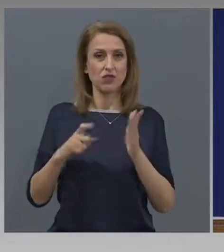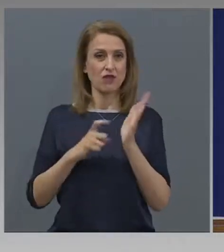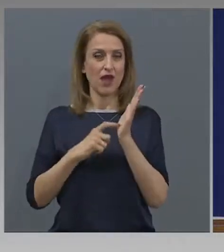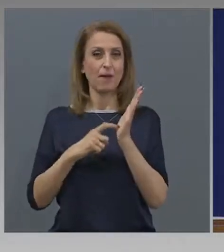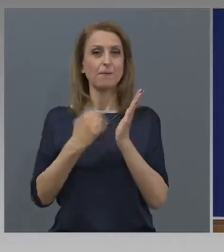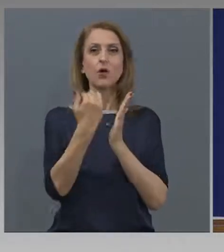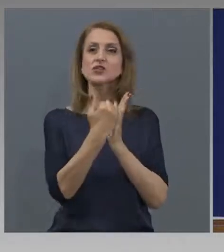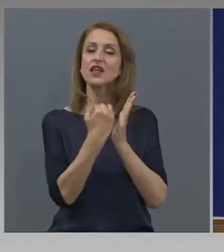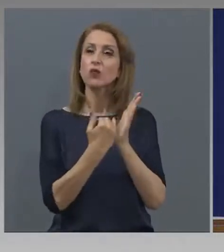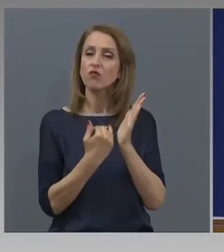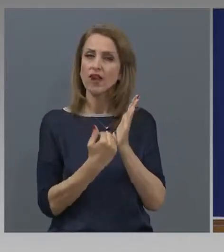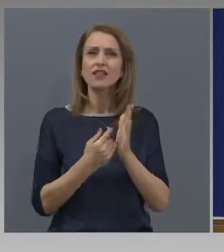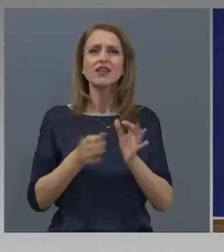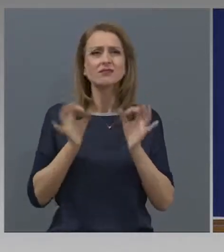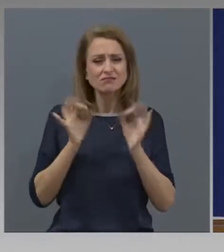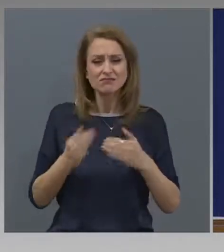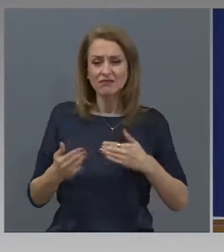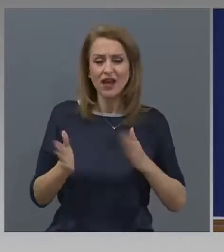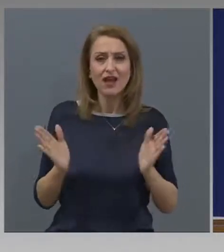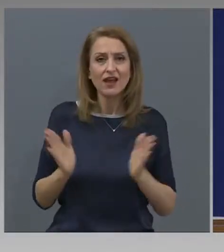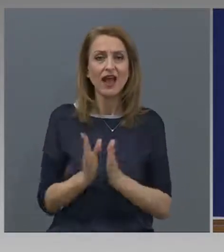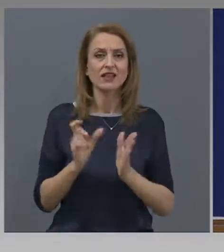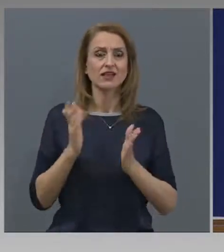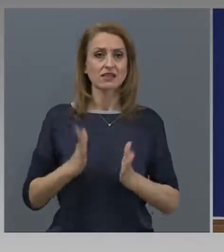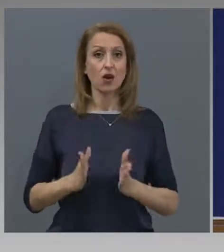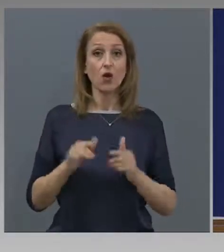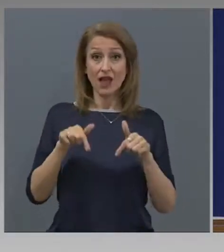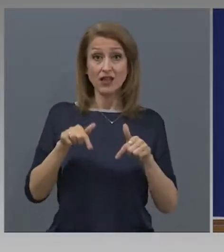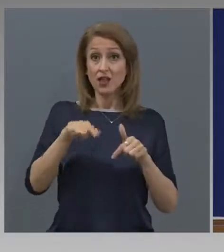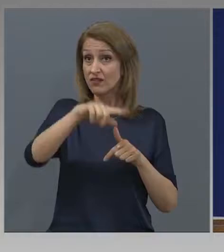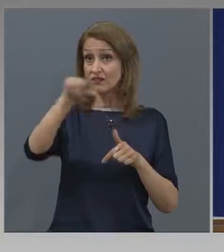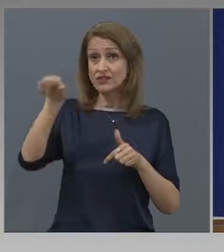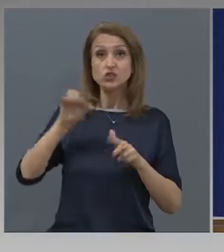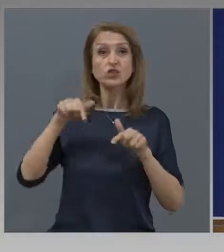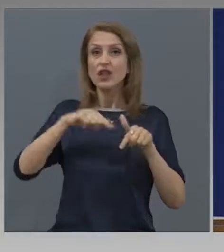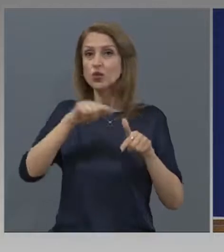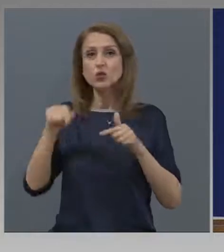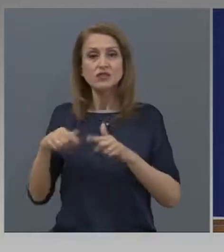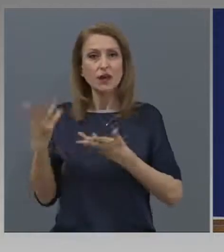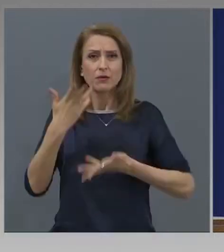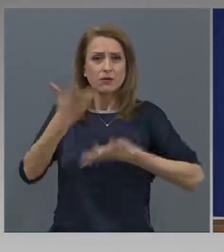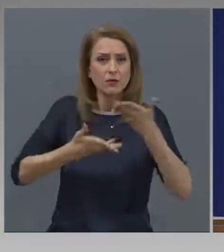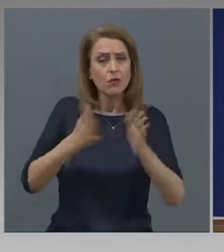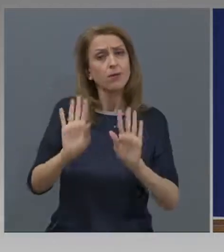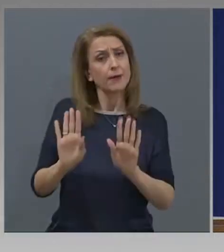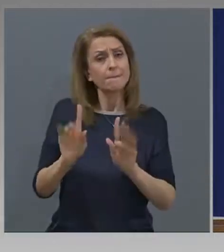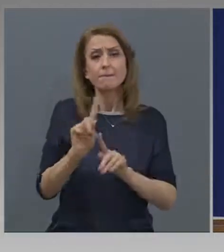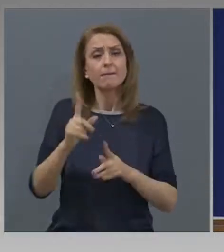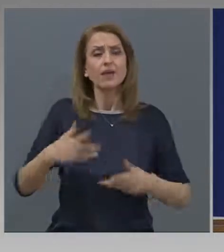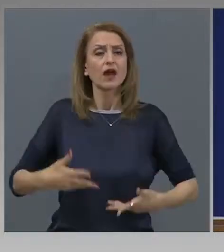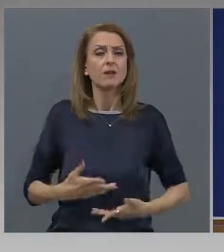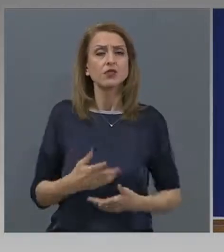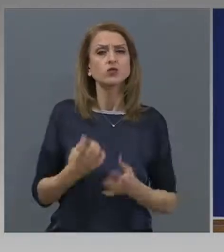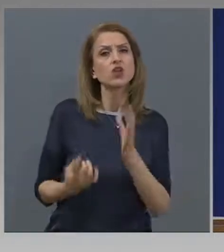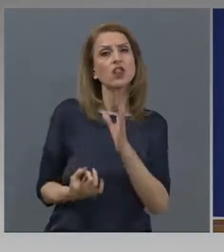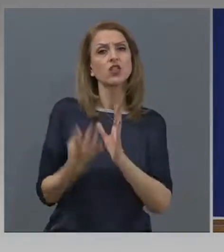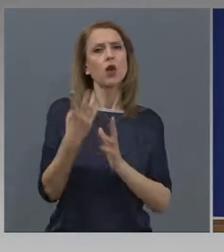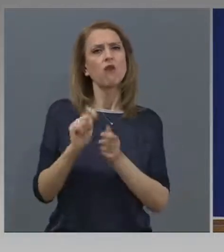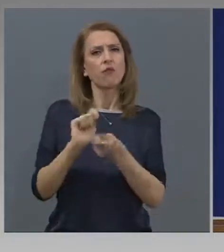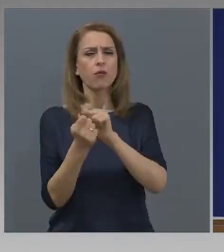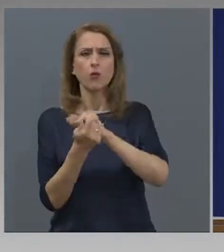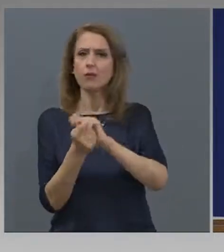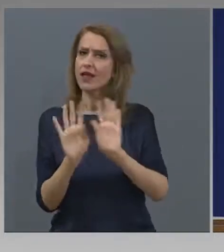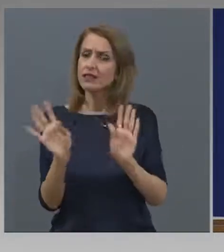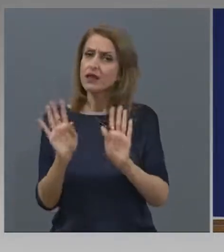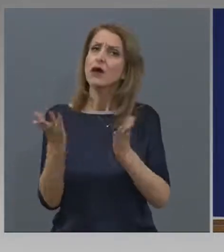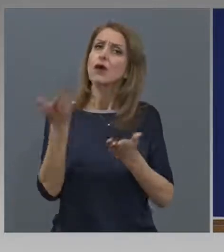срокове. Всички подадени до момента заявления няма нужда да бъдат преработвани, няма нужда нищо ново да се прави от хората, които